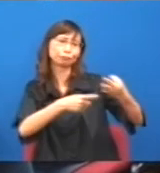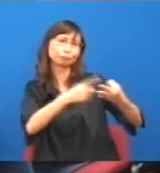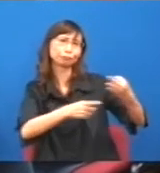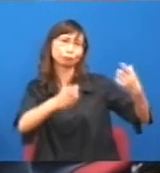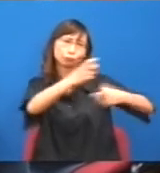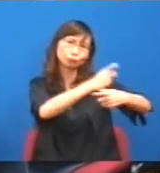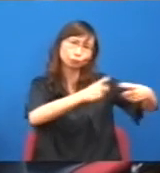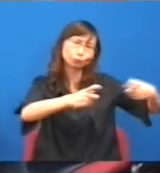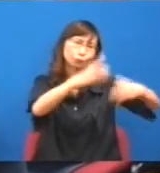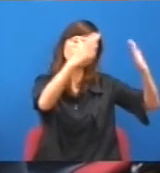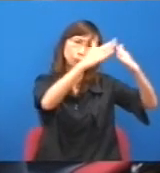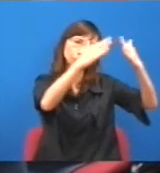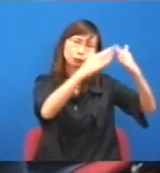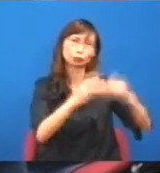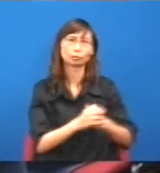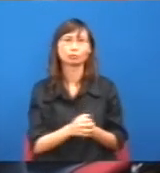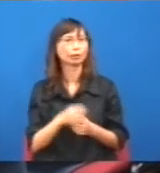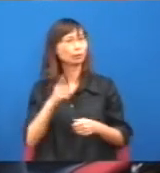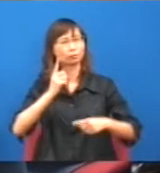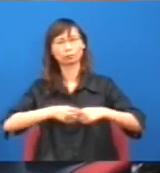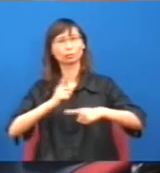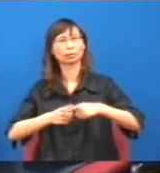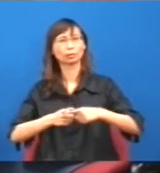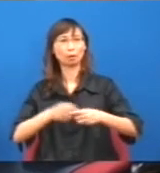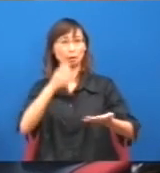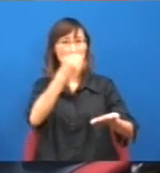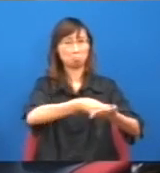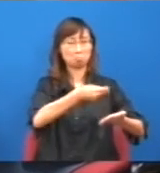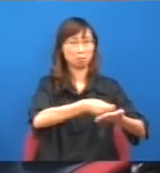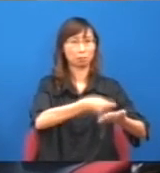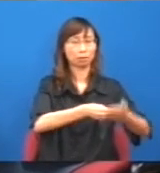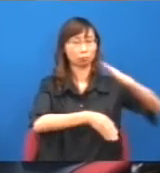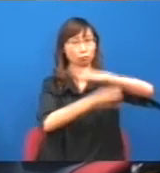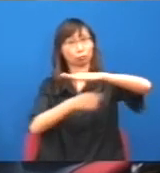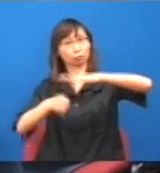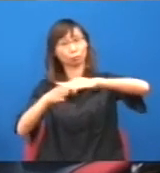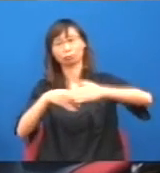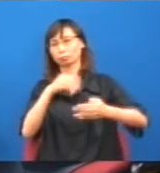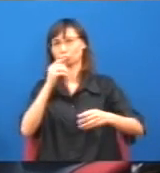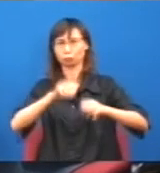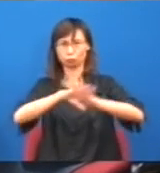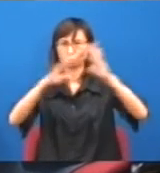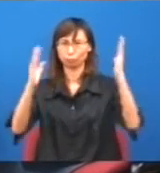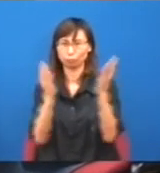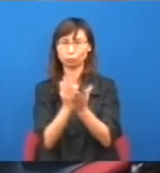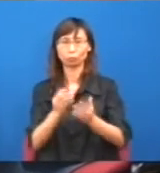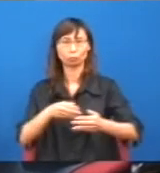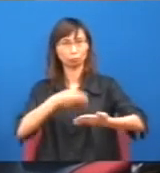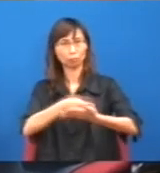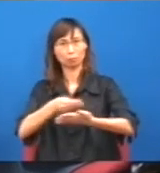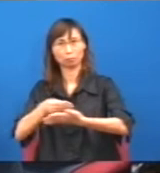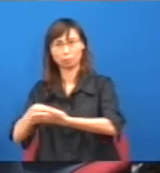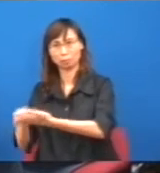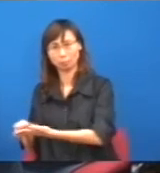都是購物的,呀,這個又是不是,